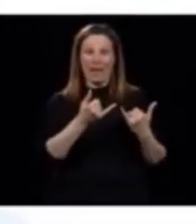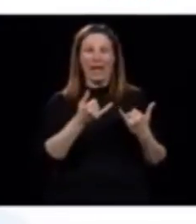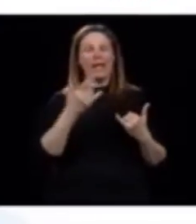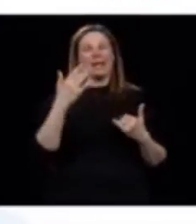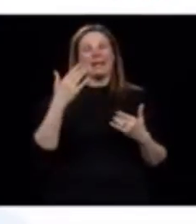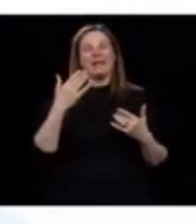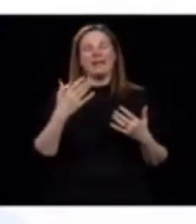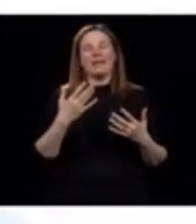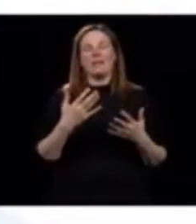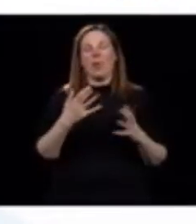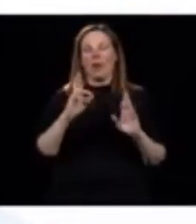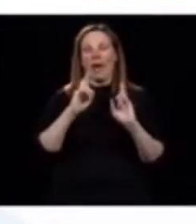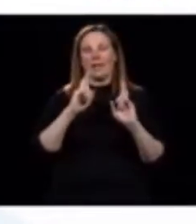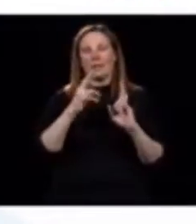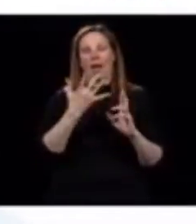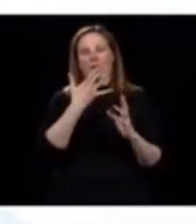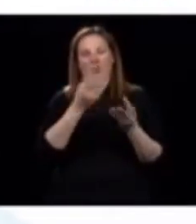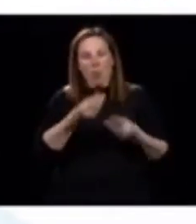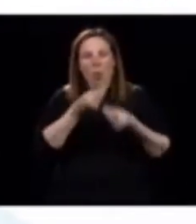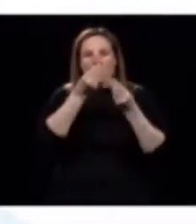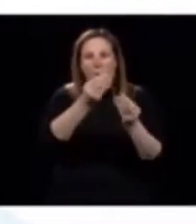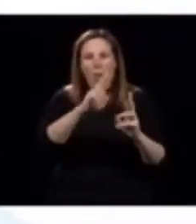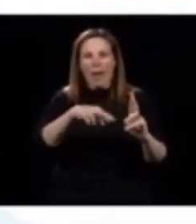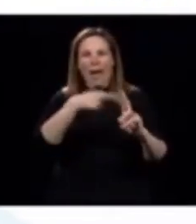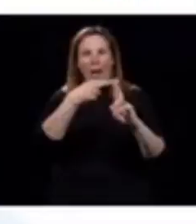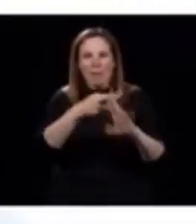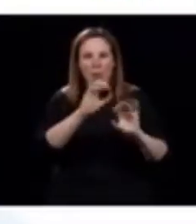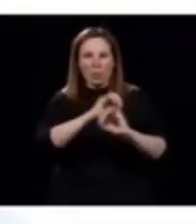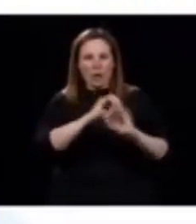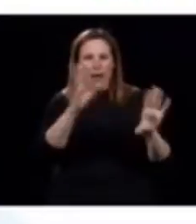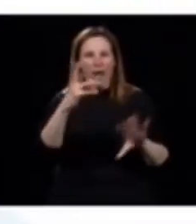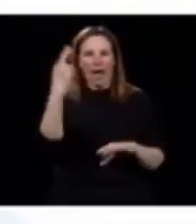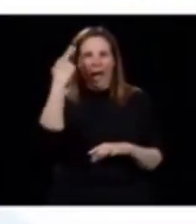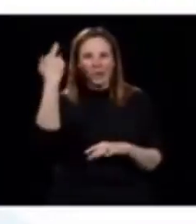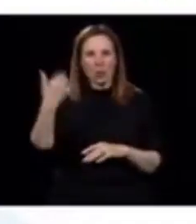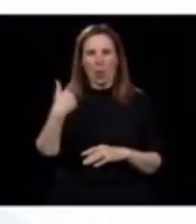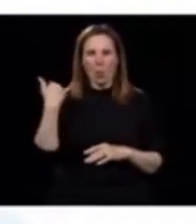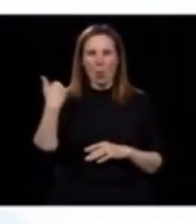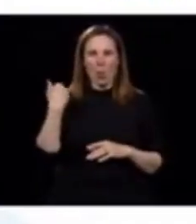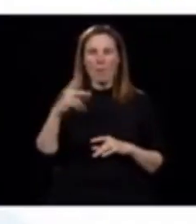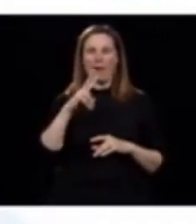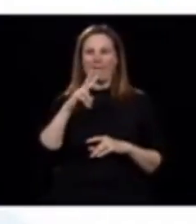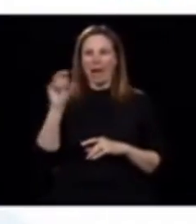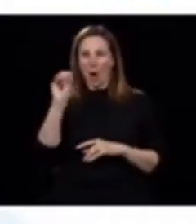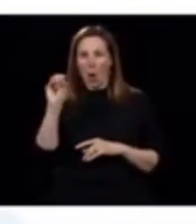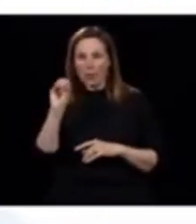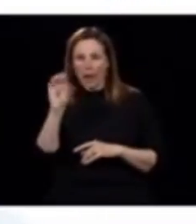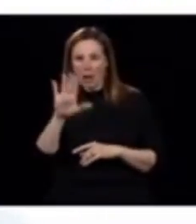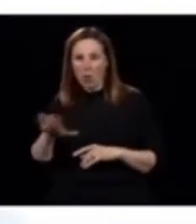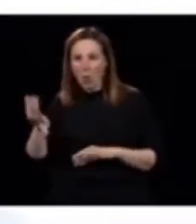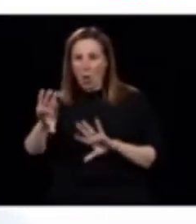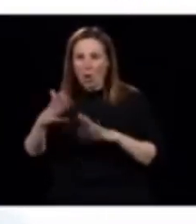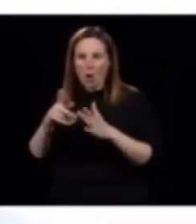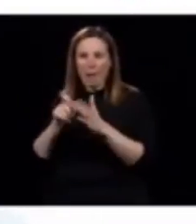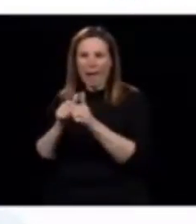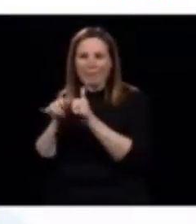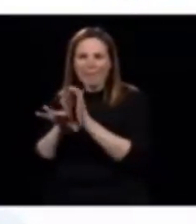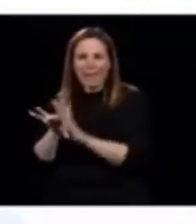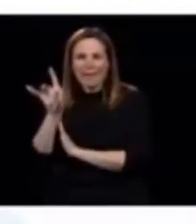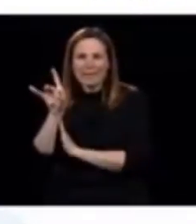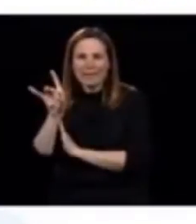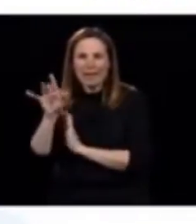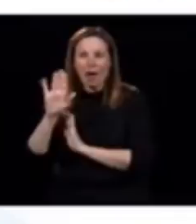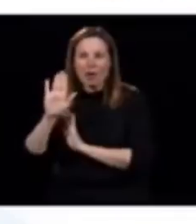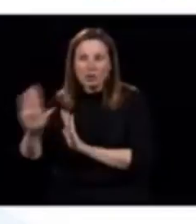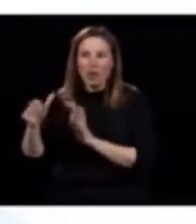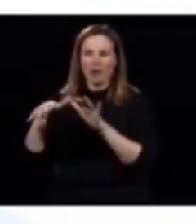agréable. Puis nous, on aimerait ça, on est les premiers à vouloir comprendre, mais ce que fait l'Ontario en termes de tests, sa stratégie de tests, nous, là, on